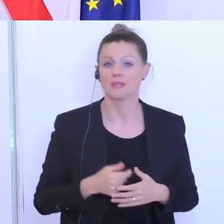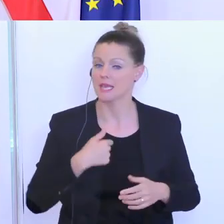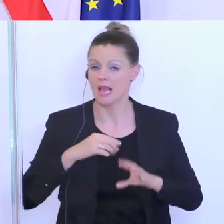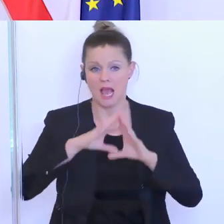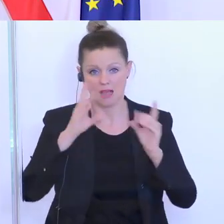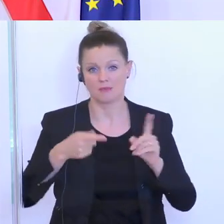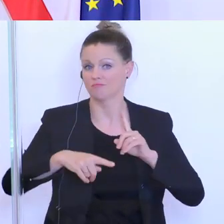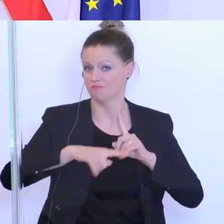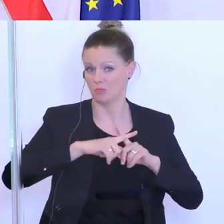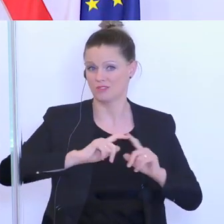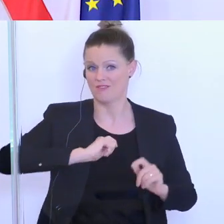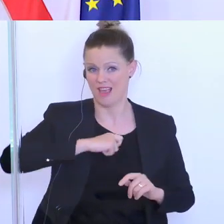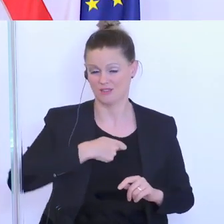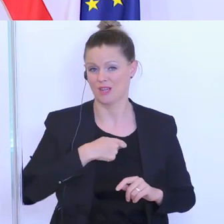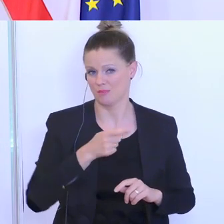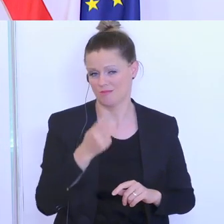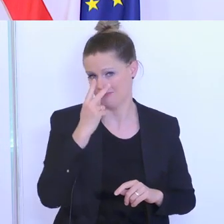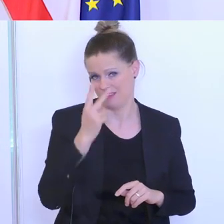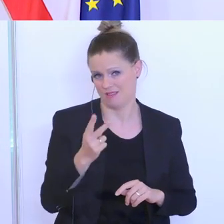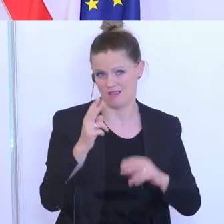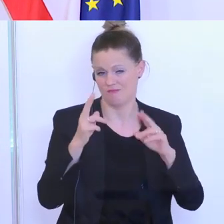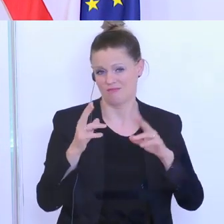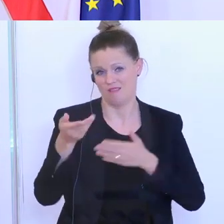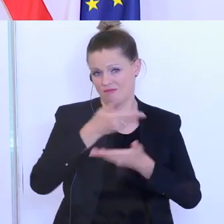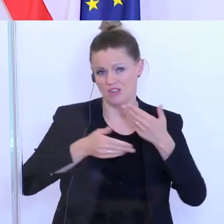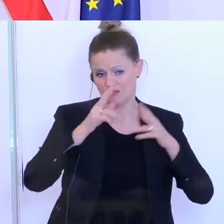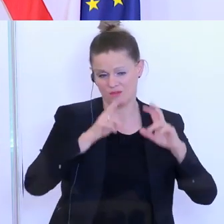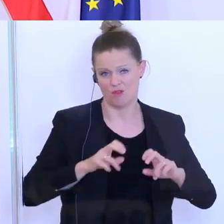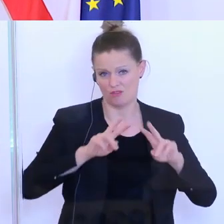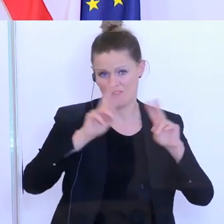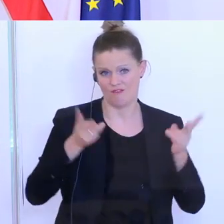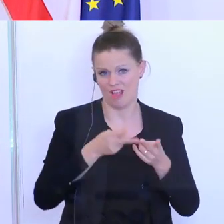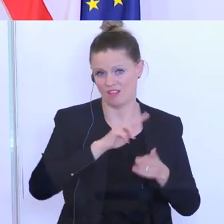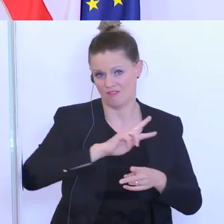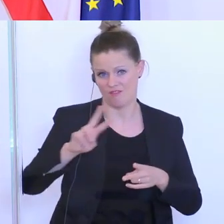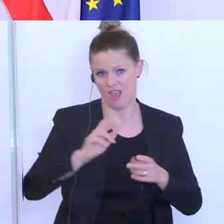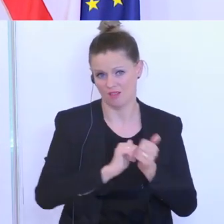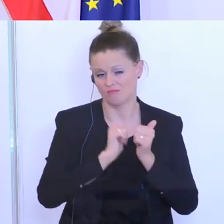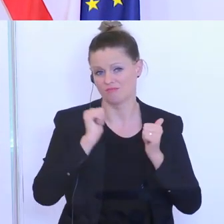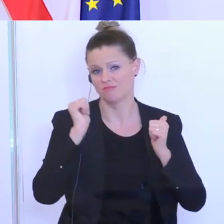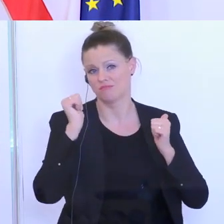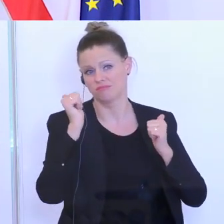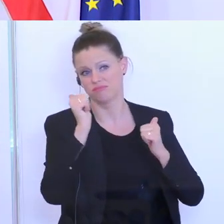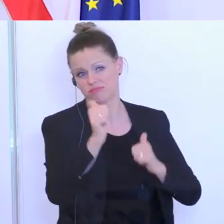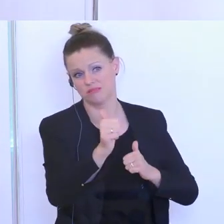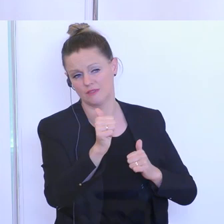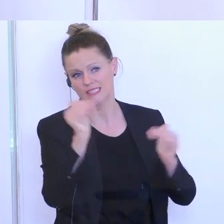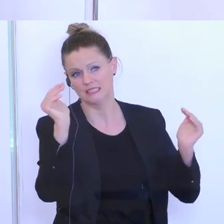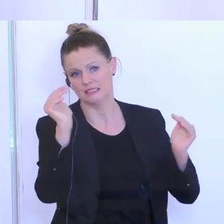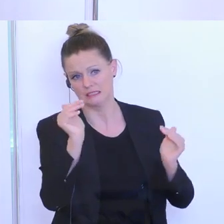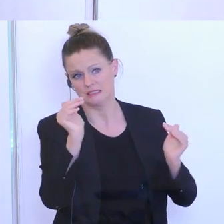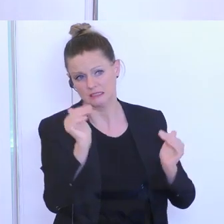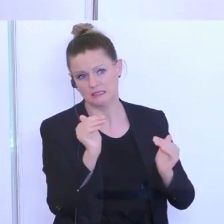Sie haben gesehen, dass in den letzten Wochen die Wirtschaftsforscher, und zwar nicht nur in Österreich, sondern auf der ganzen Welt, ihre Prognosen Schritt für Schritt nach unten revidiert haben.